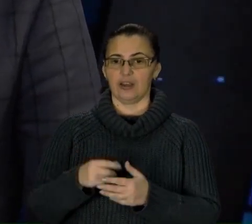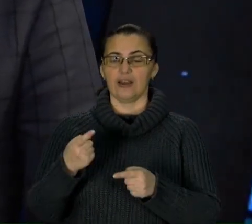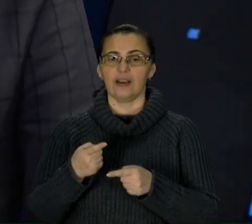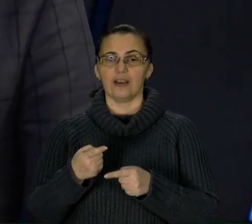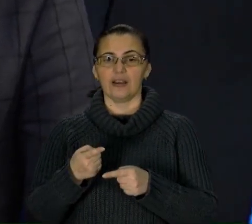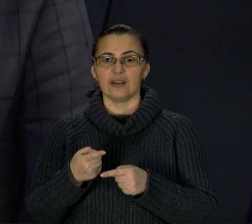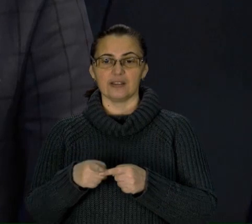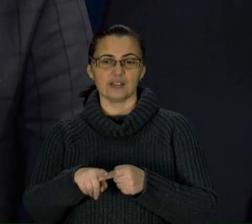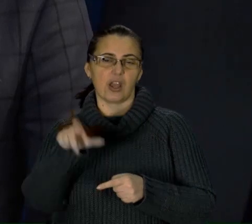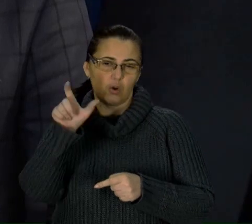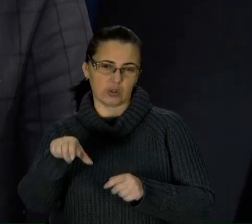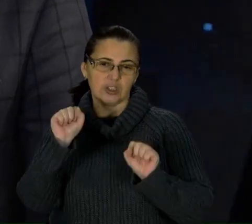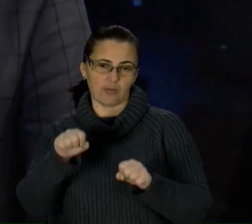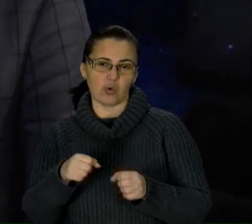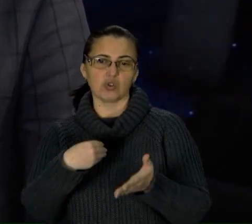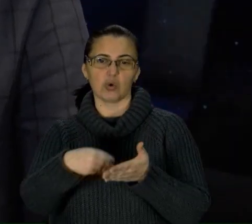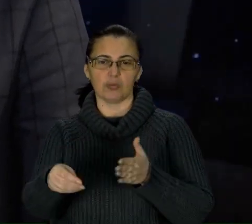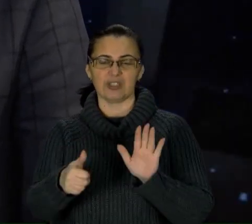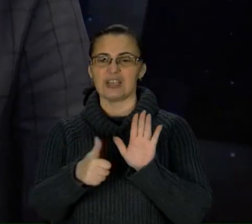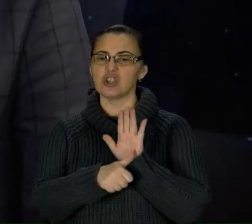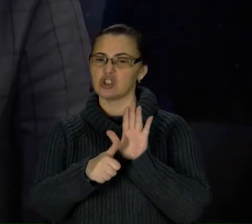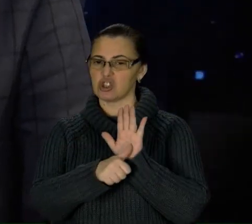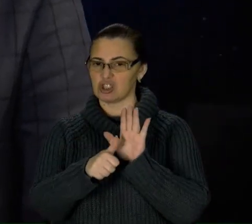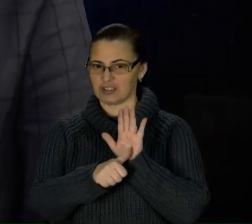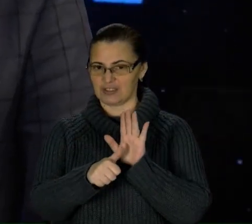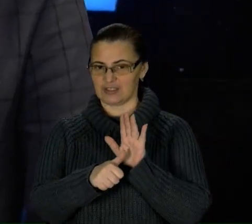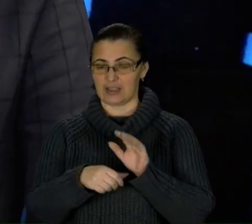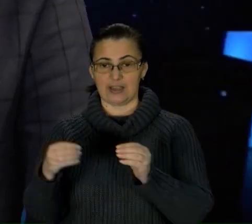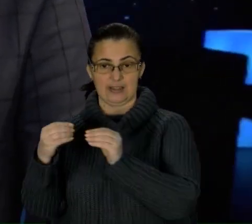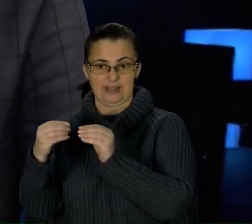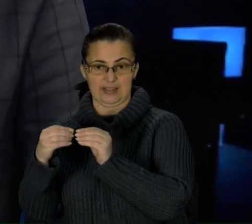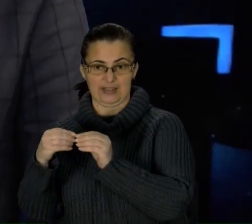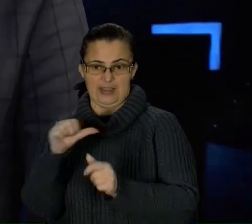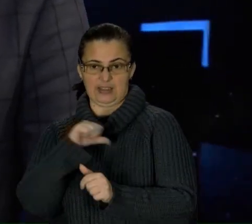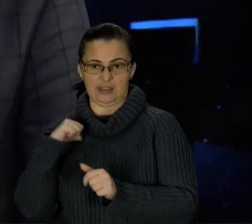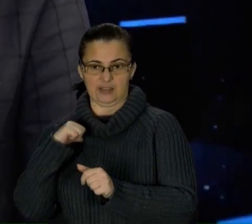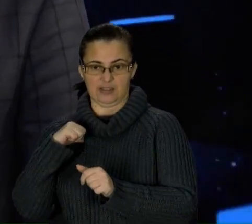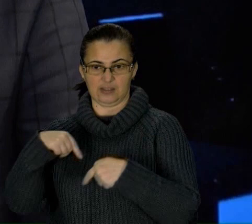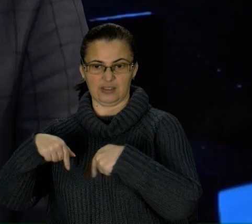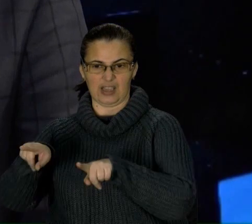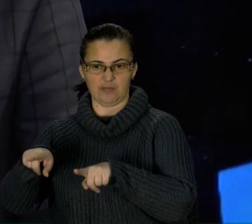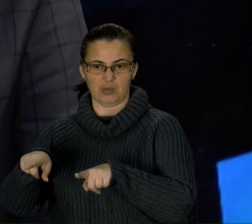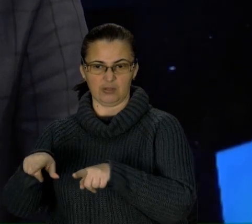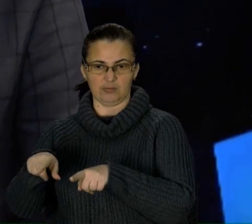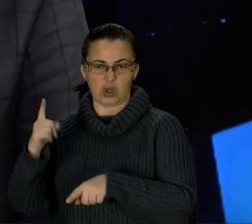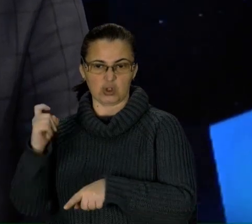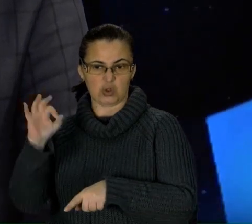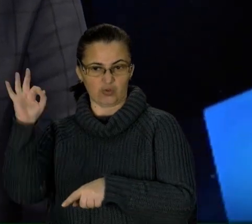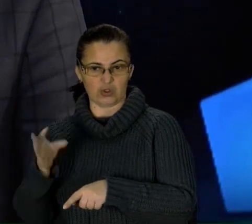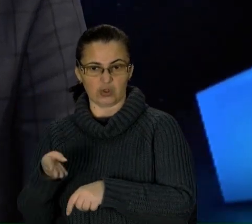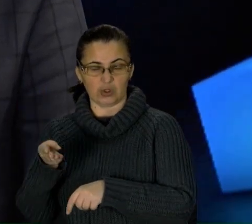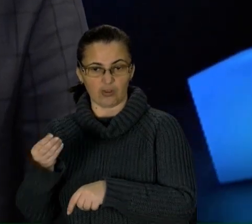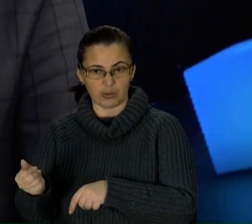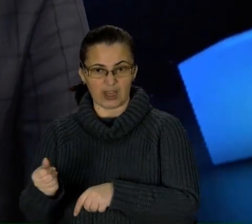60 квадратів. За 10 квадратів вона має заплатити сама кошти, повністю 100%. А у цих 50